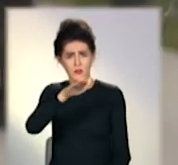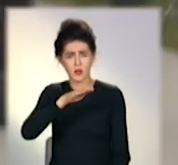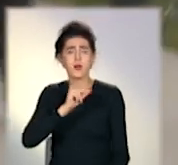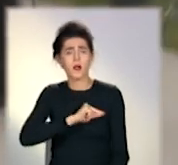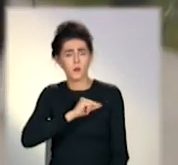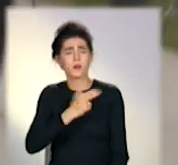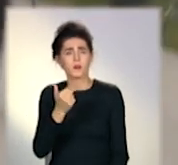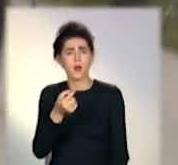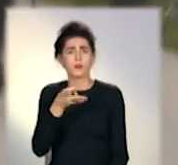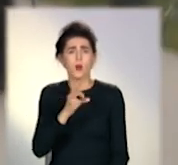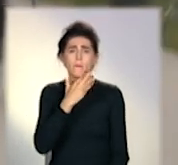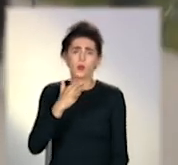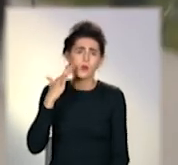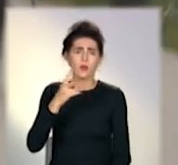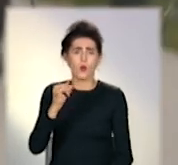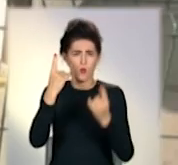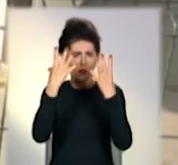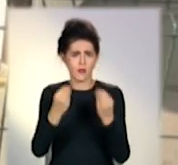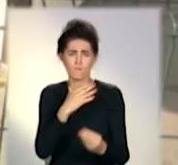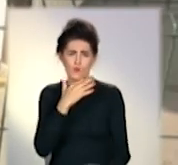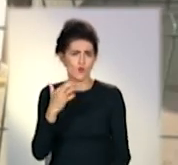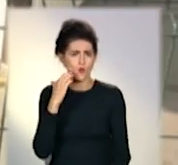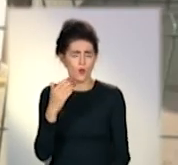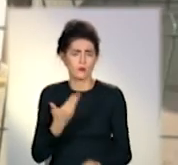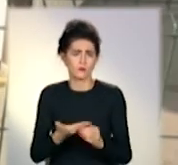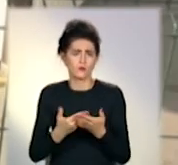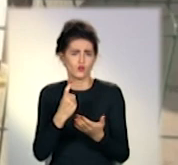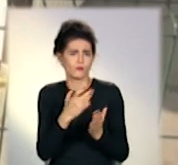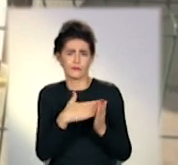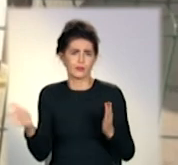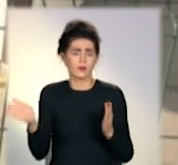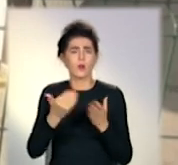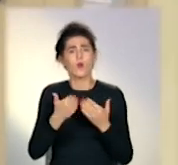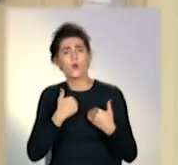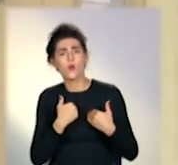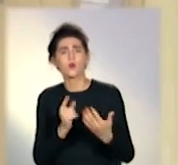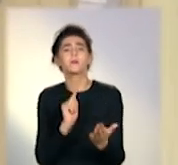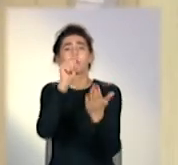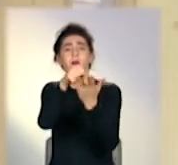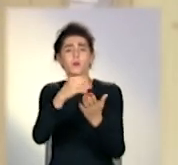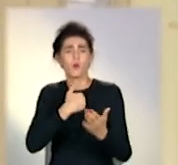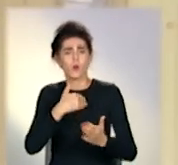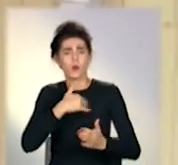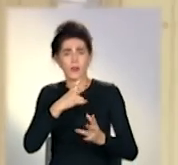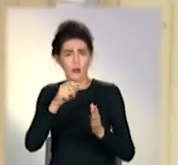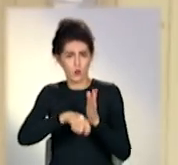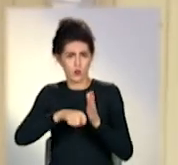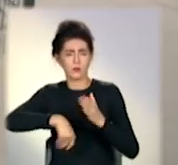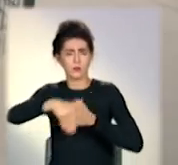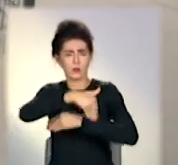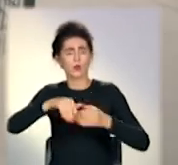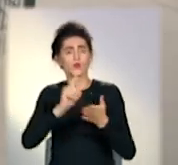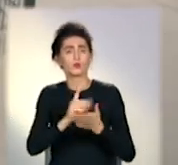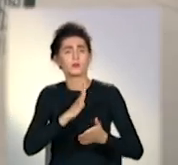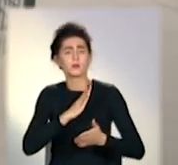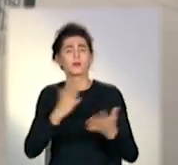перетинає лише кілька сотень людей на день. Здебільшого їдуть на той бік. Охочі ж потрапити на підконтрольну територію, повинні мати вагому